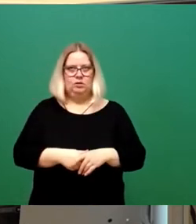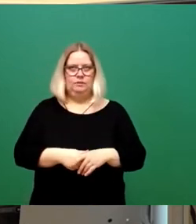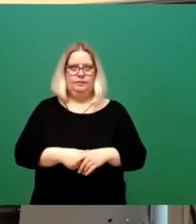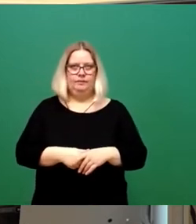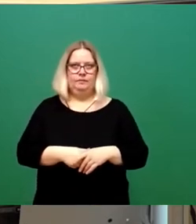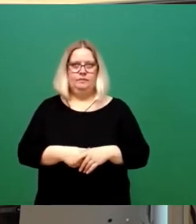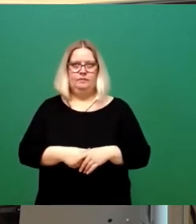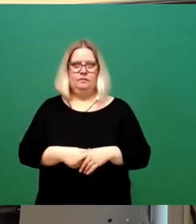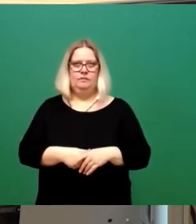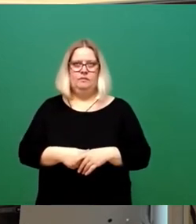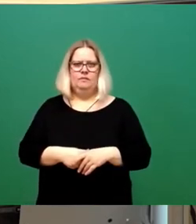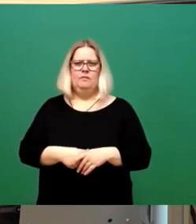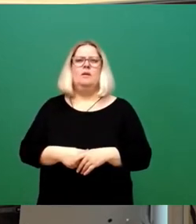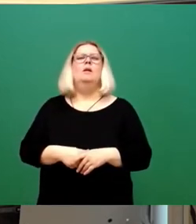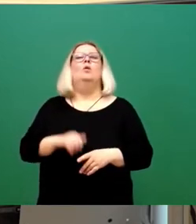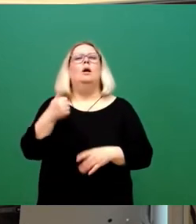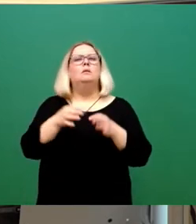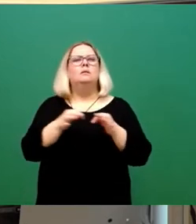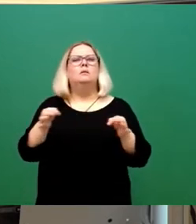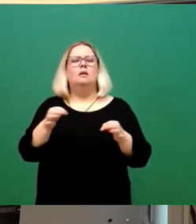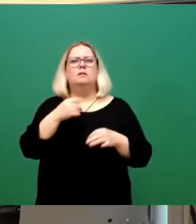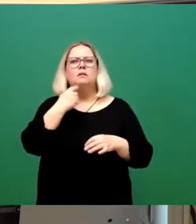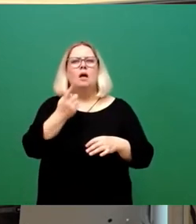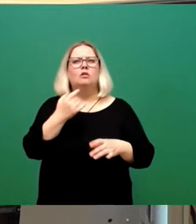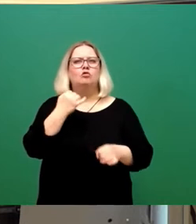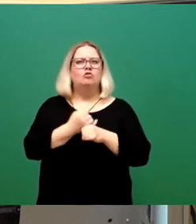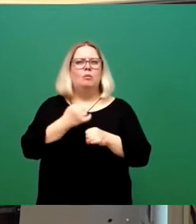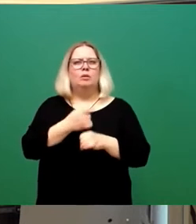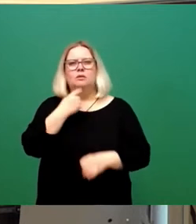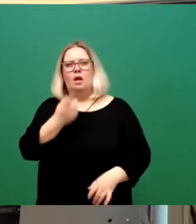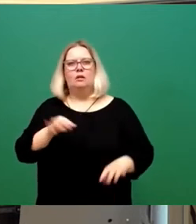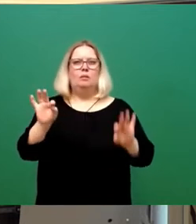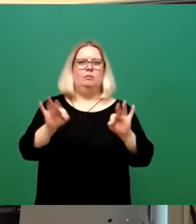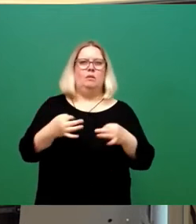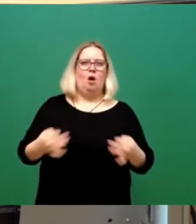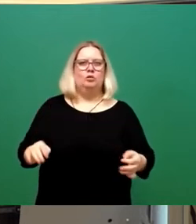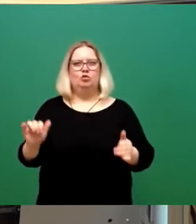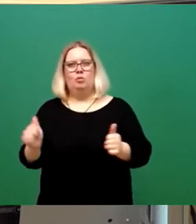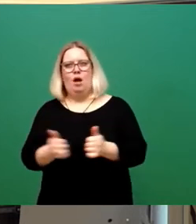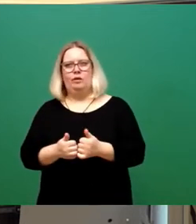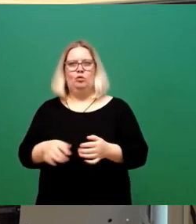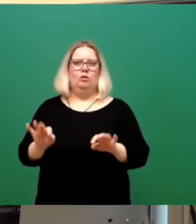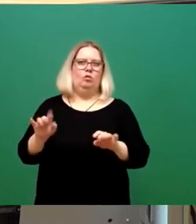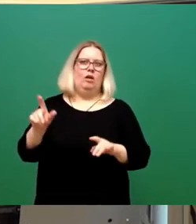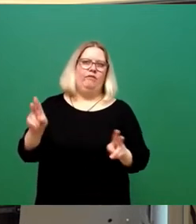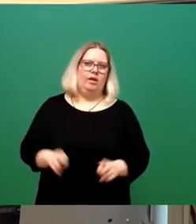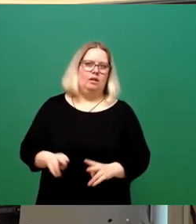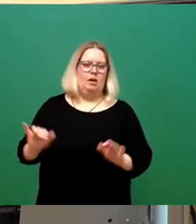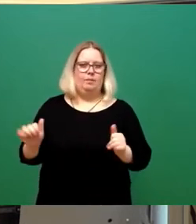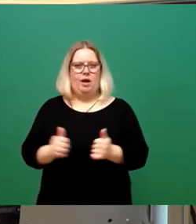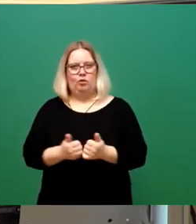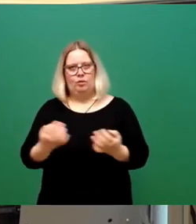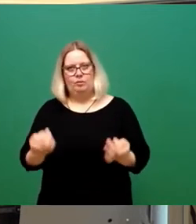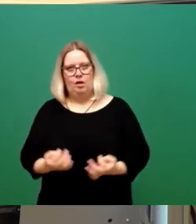Ich möchte noch einen Satz dazu sagen, dass jetzt immer kolportiert wurde, wir brauchen keine Beigeordneten oder viel weniger Beigeordnete und